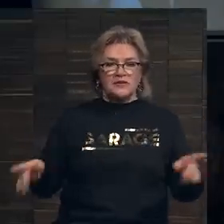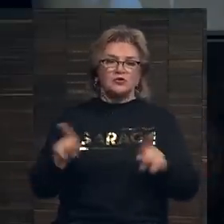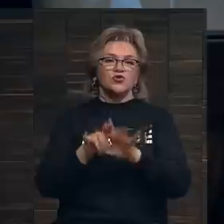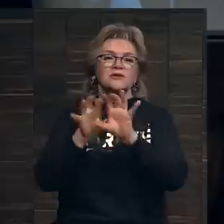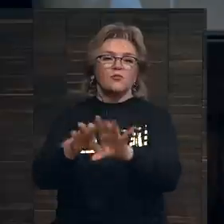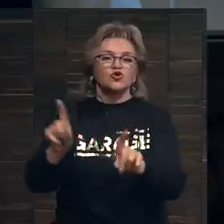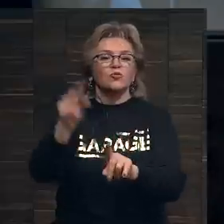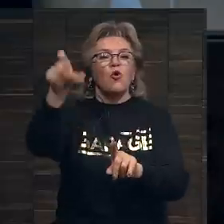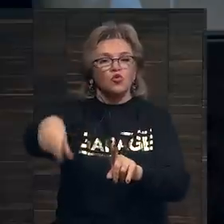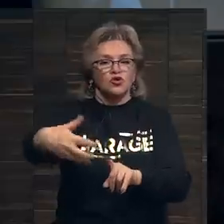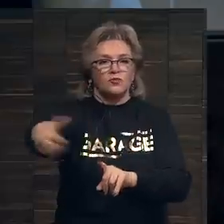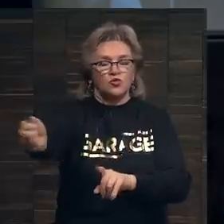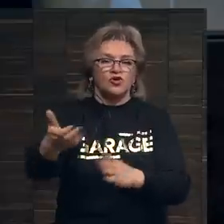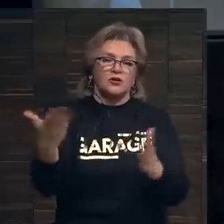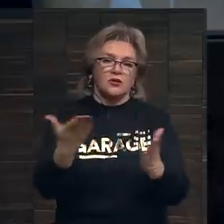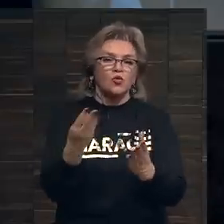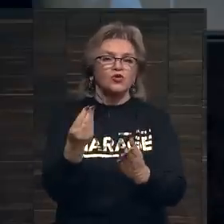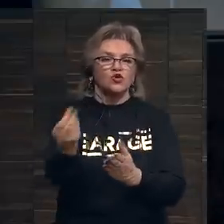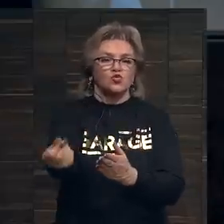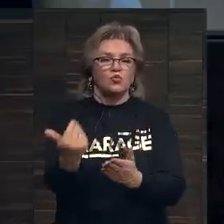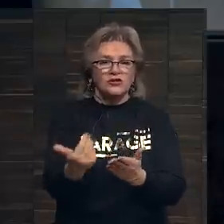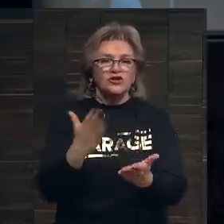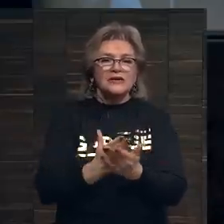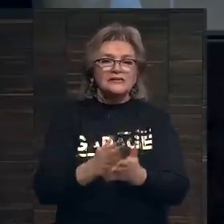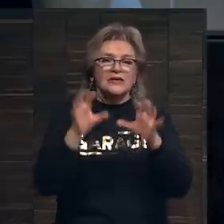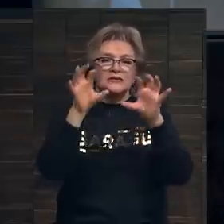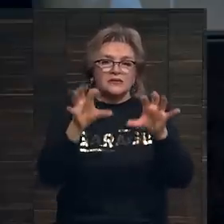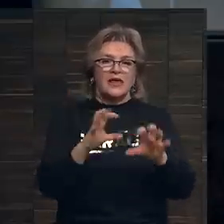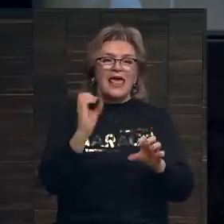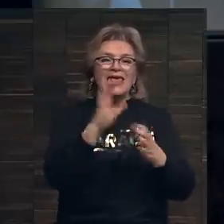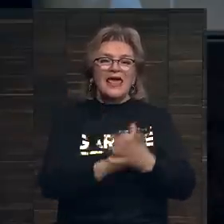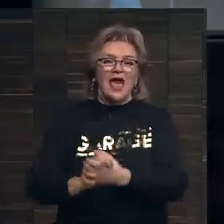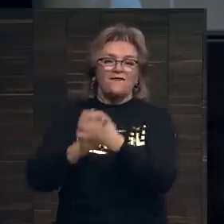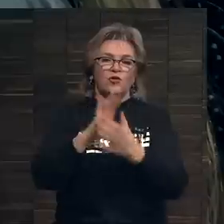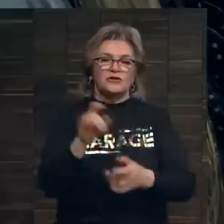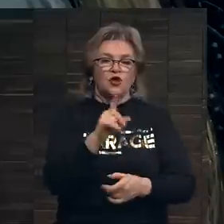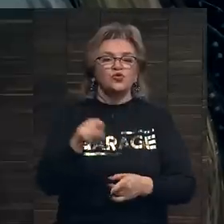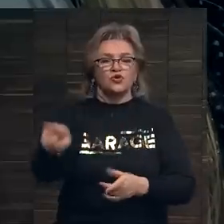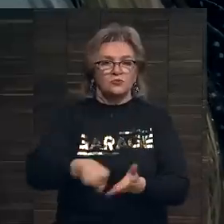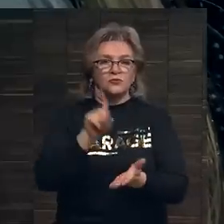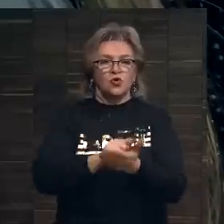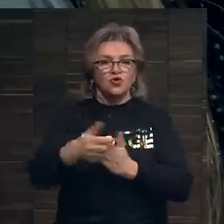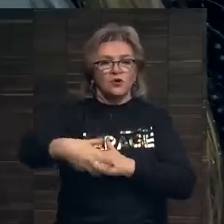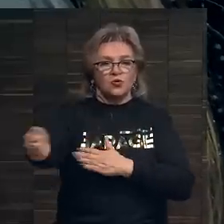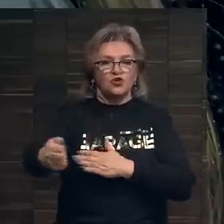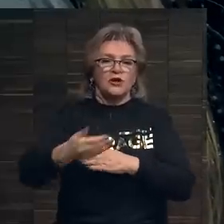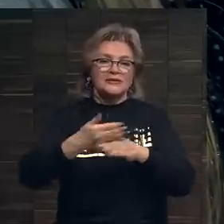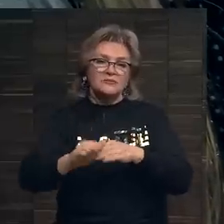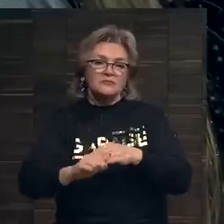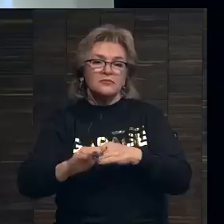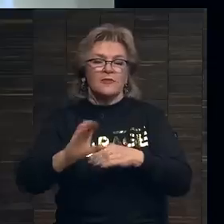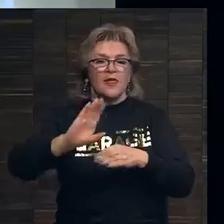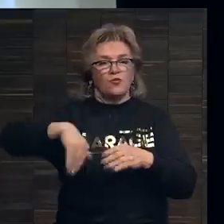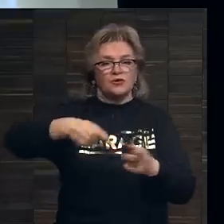заботятся о том, что художник получал какую-то сумму. Сейчас есть директива Евросоюза о том, что художник должен получать некоторую долю